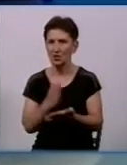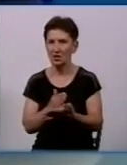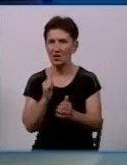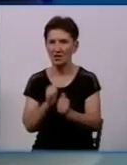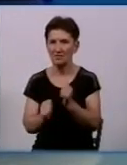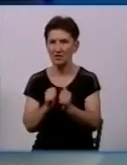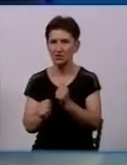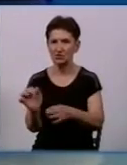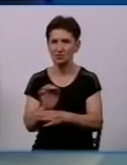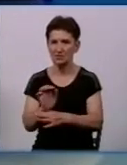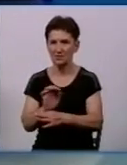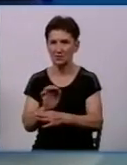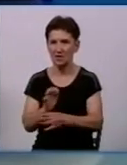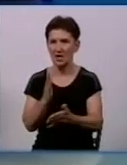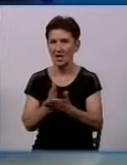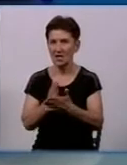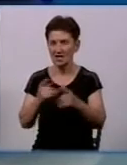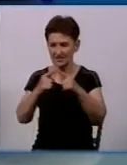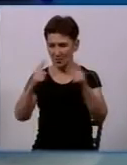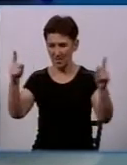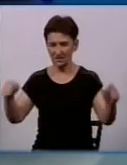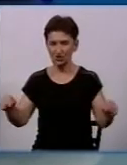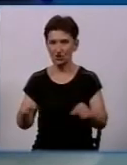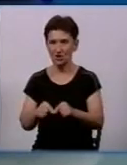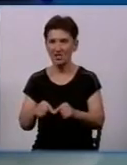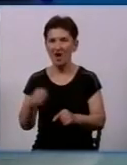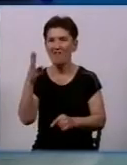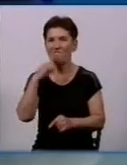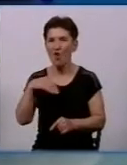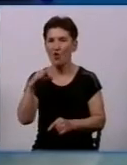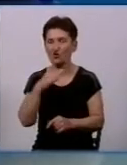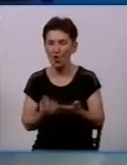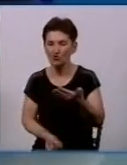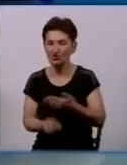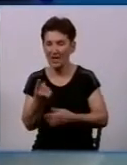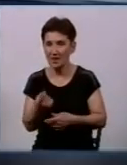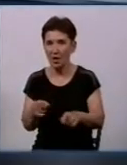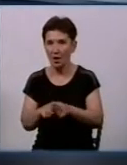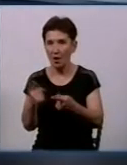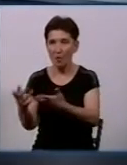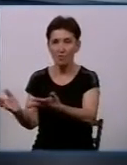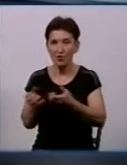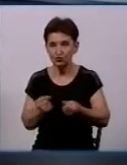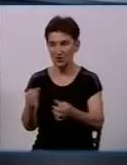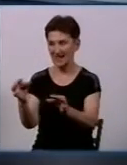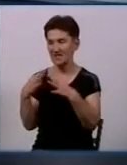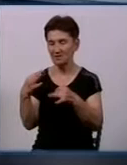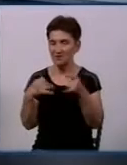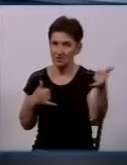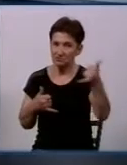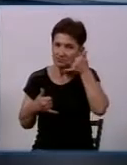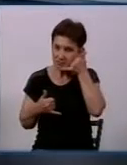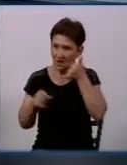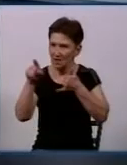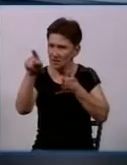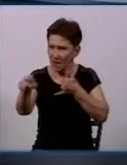автомобілі планшет вододжерел, в якому також є інформація. І отримавши інформацію від диспетчера, що по такій-то